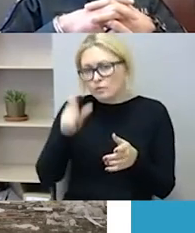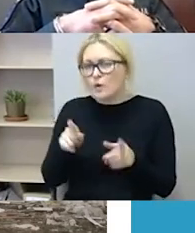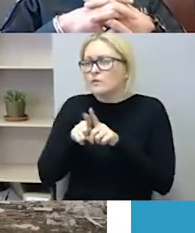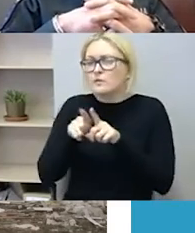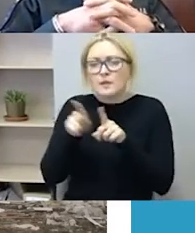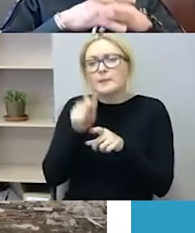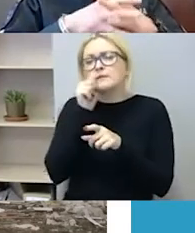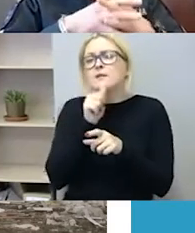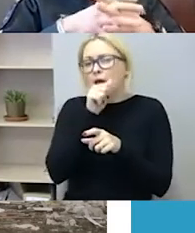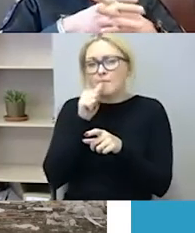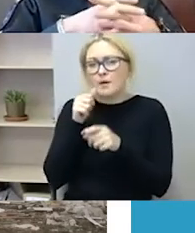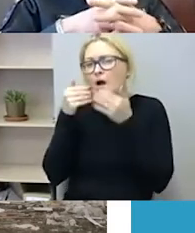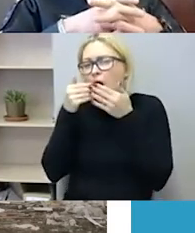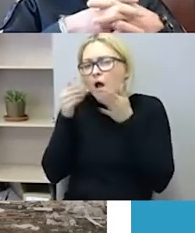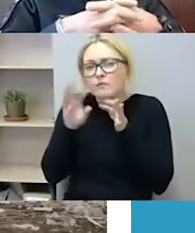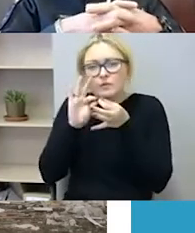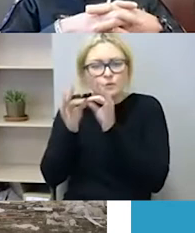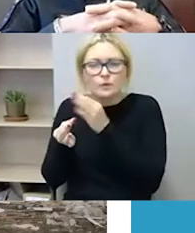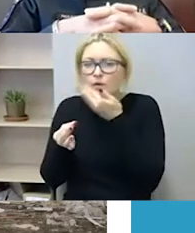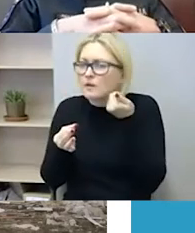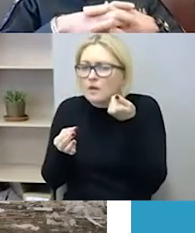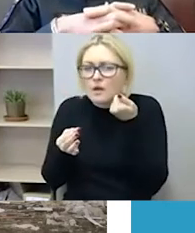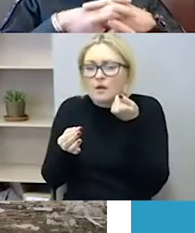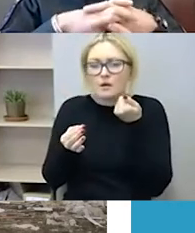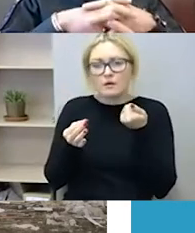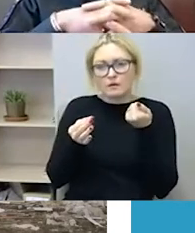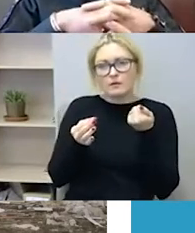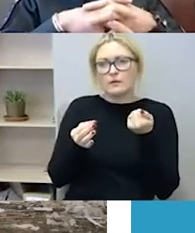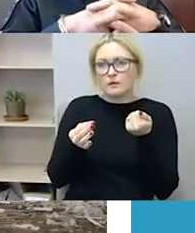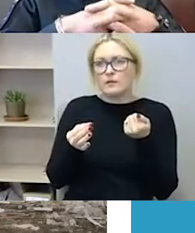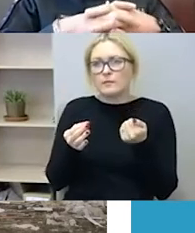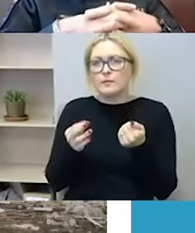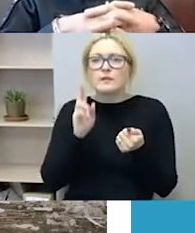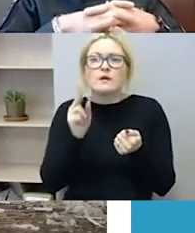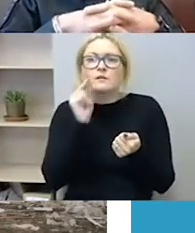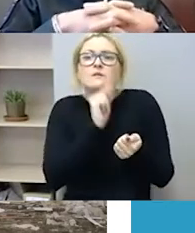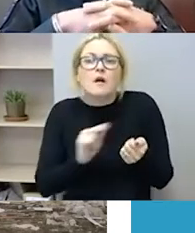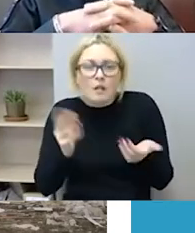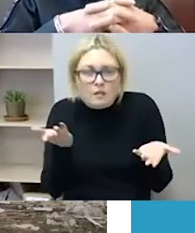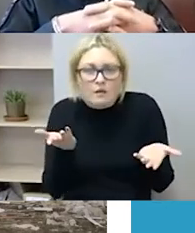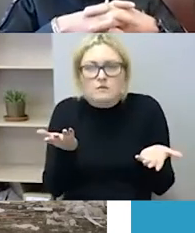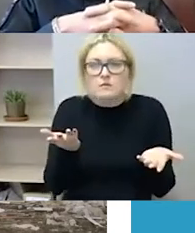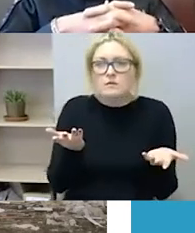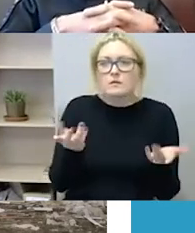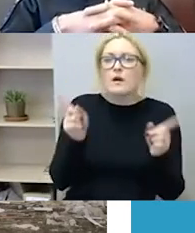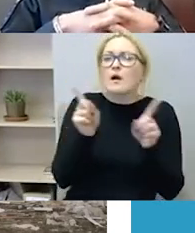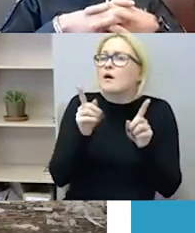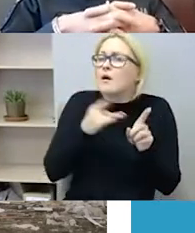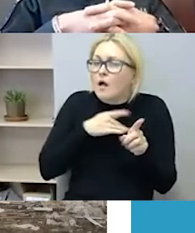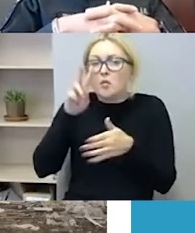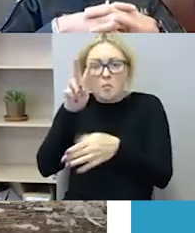Bet čia tikrai ne aukų problema ir ne aukų kaltė. Čia turbūt yra, mūsų kaltė, galbūt dar mumis ne iki galo pasitikyti.